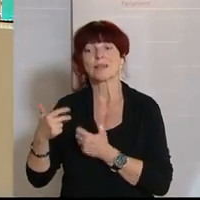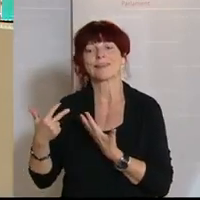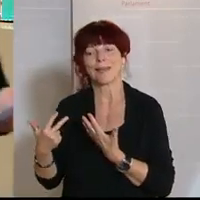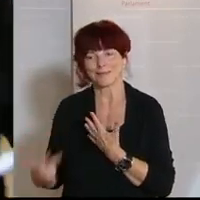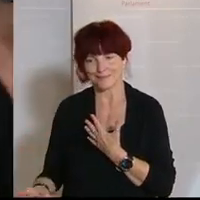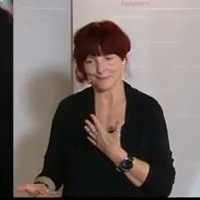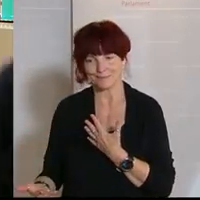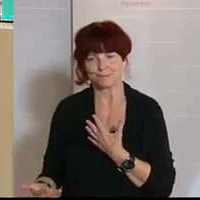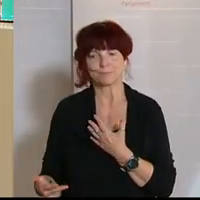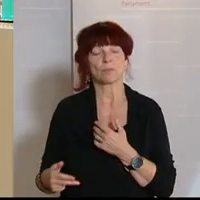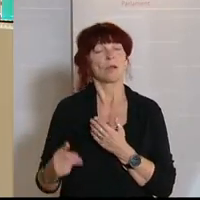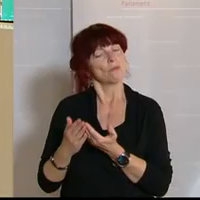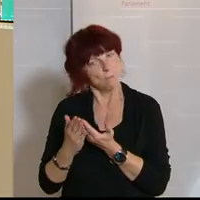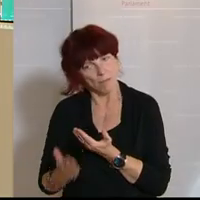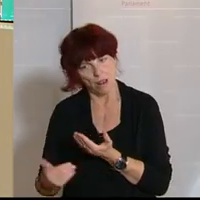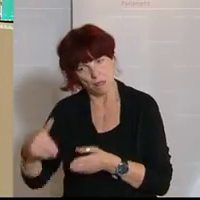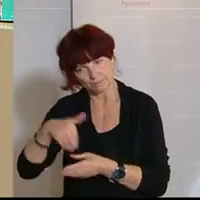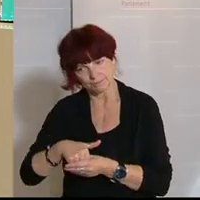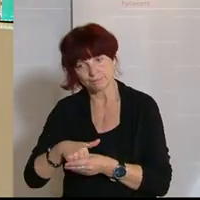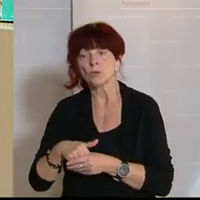ausgedehnt werden und auch erhöht werden.